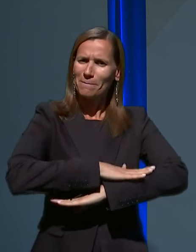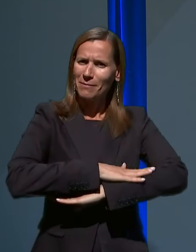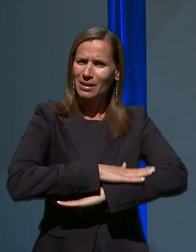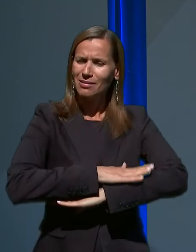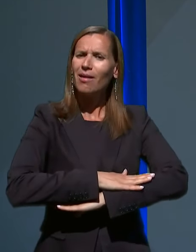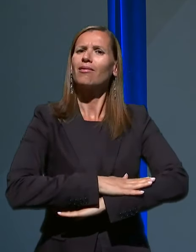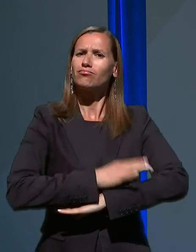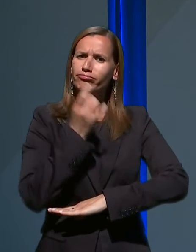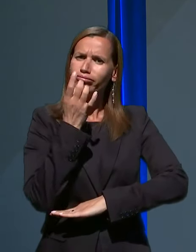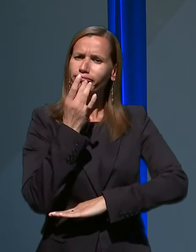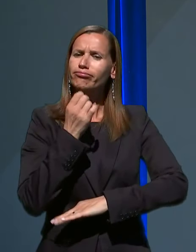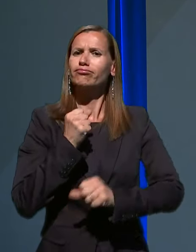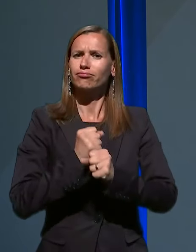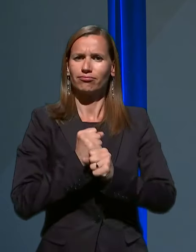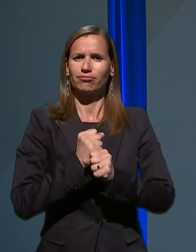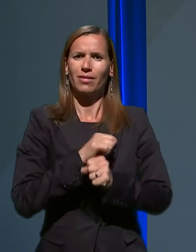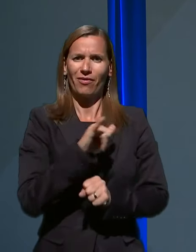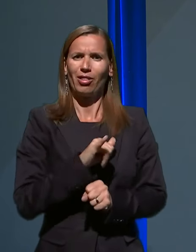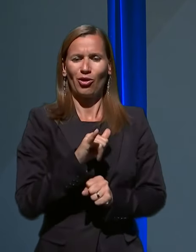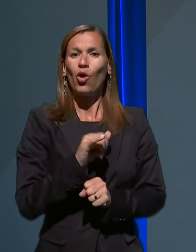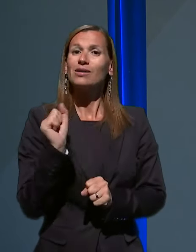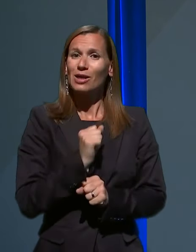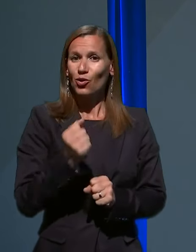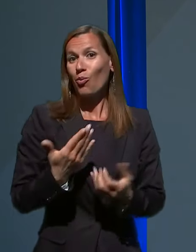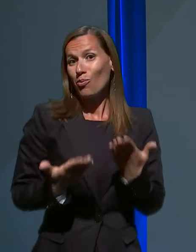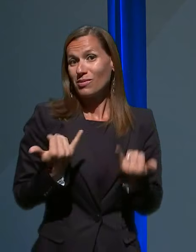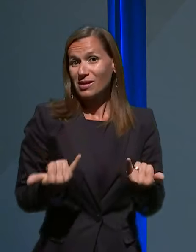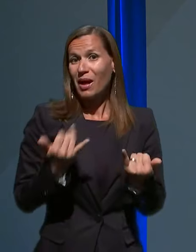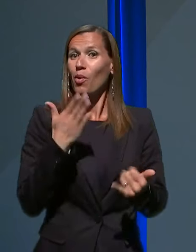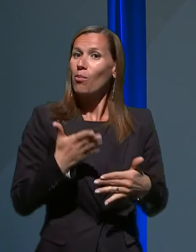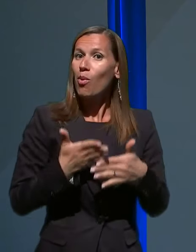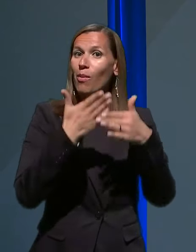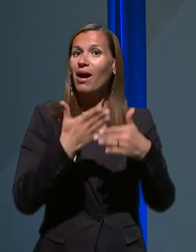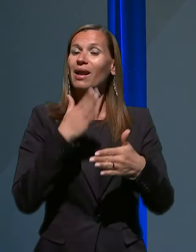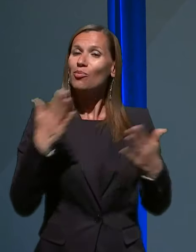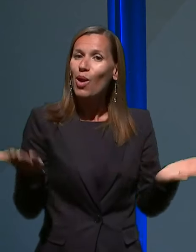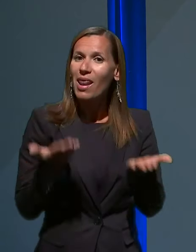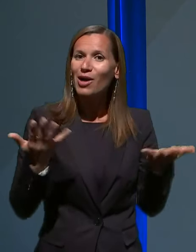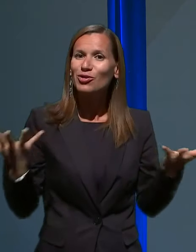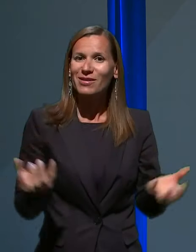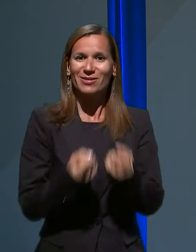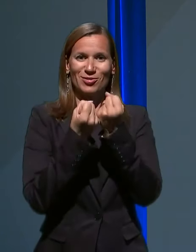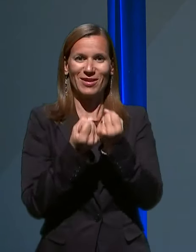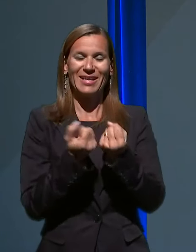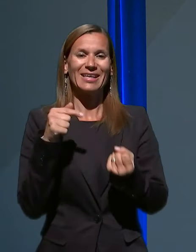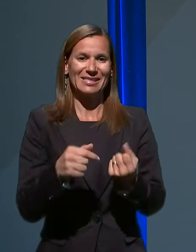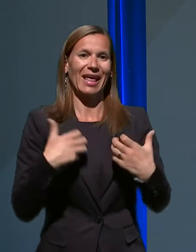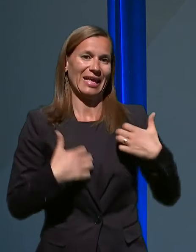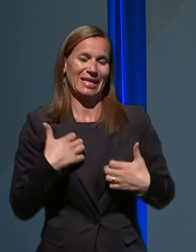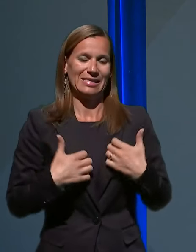in morda nam bo to tokrat pomagalo, da se lažje izvlečemo iz te krize.